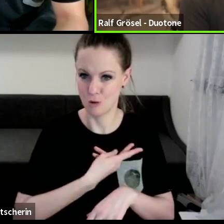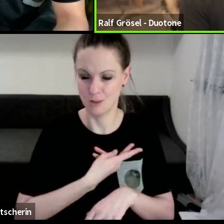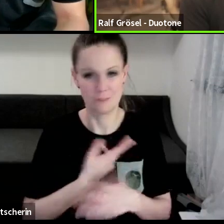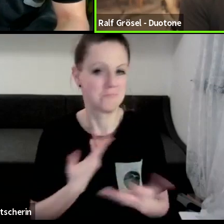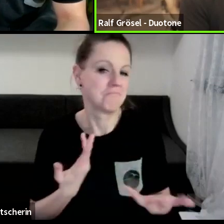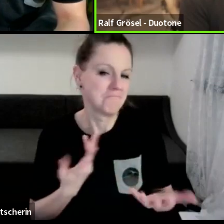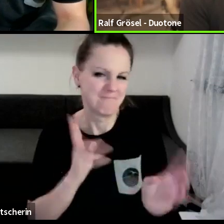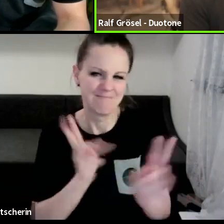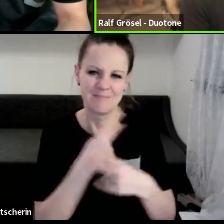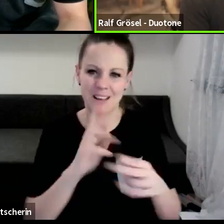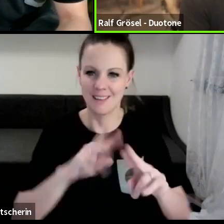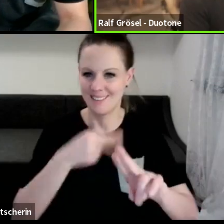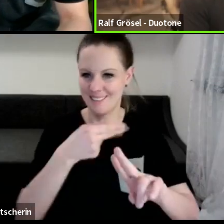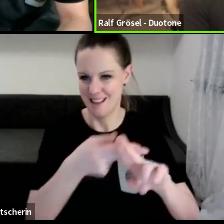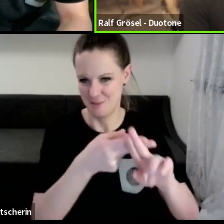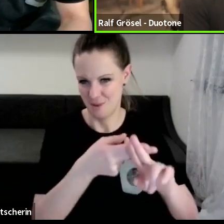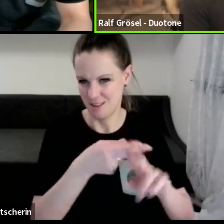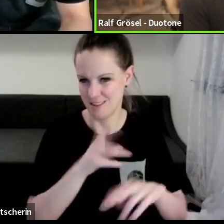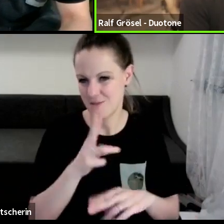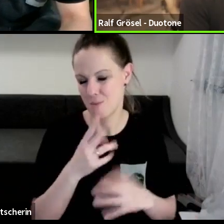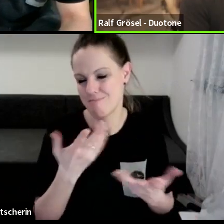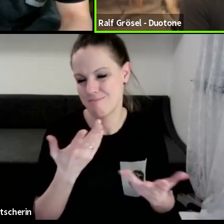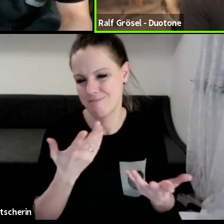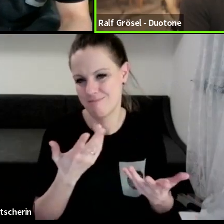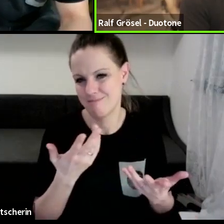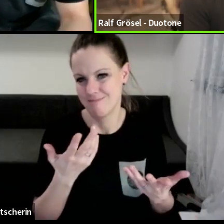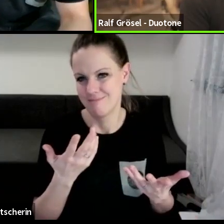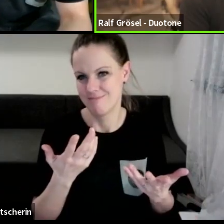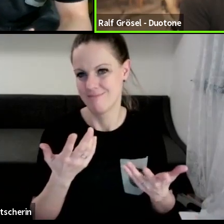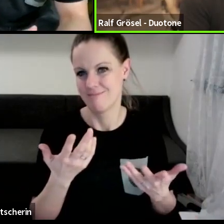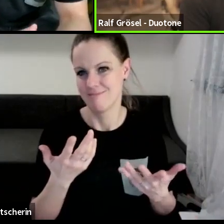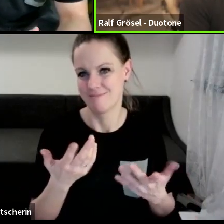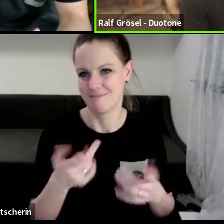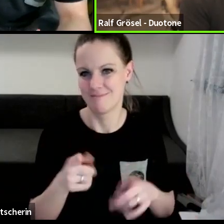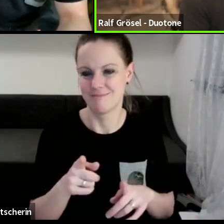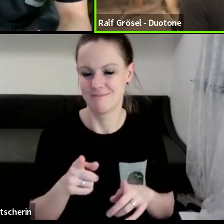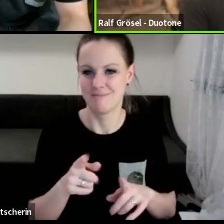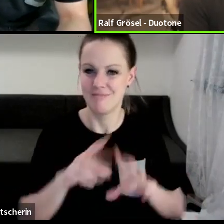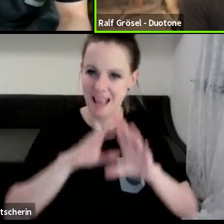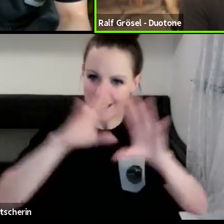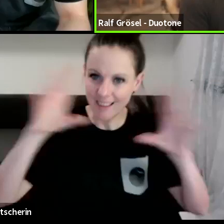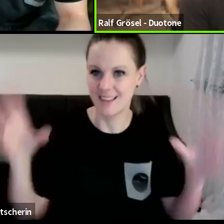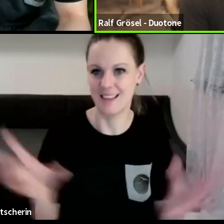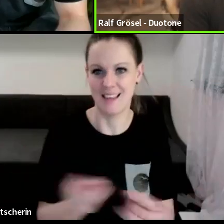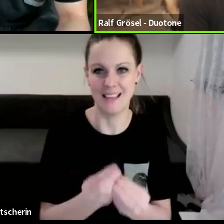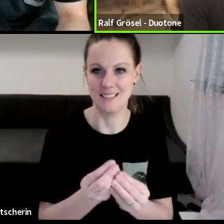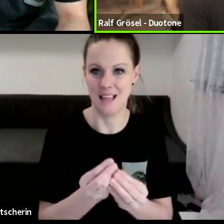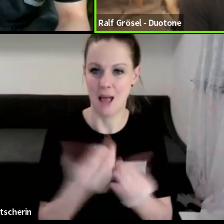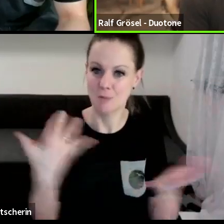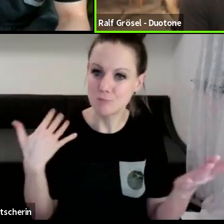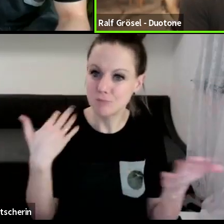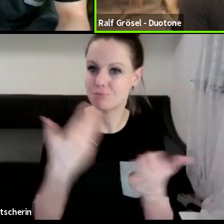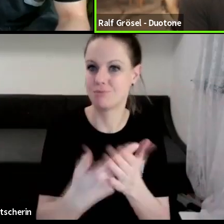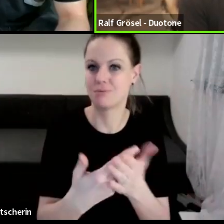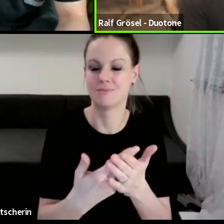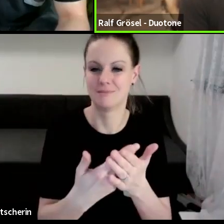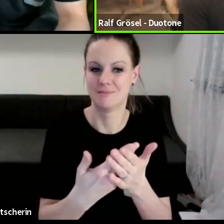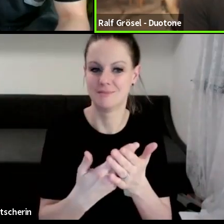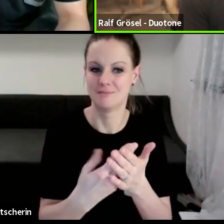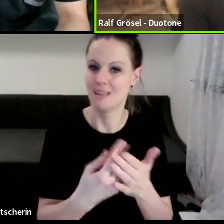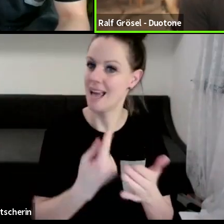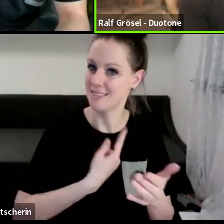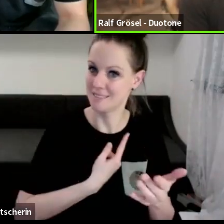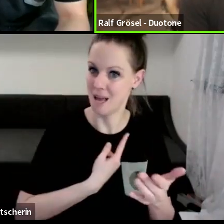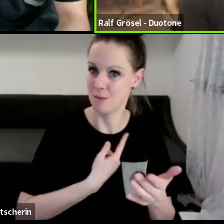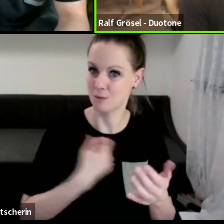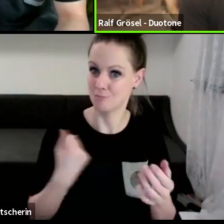beantworten, weil ich da auch lieber sagen würde, ich bin eigentlich auf die Gesamtheit von dem, was ich eben in